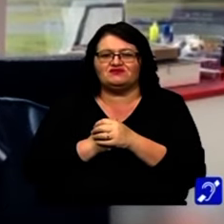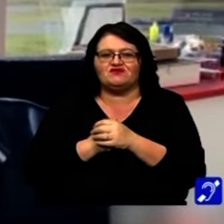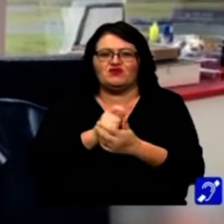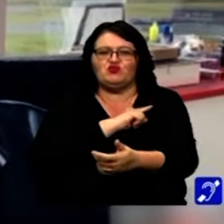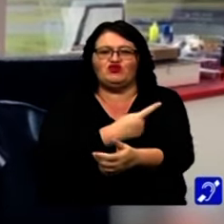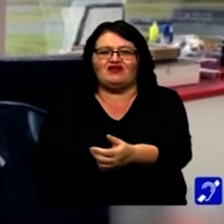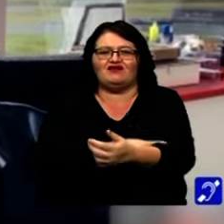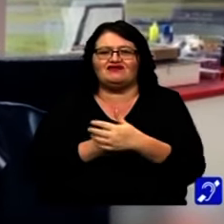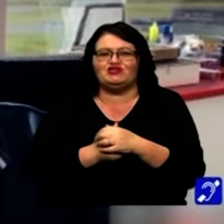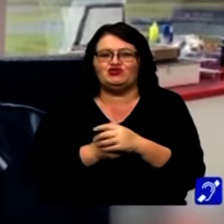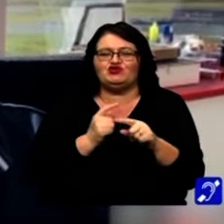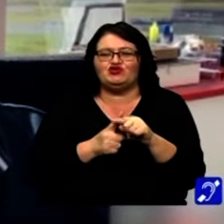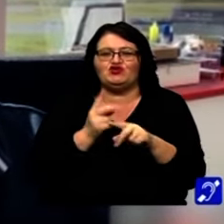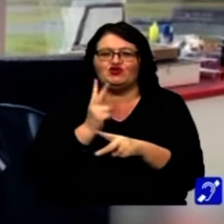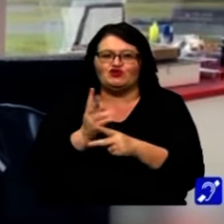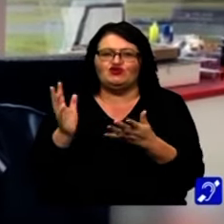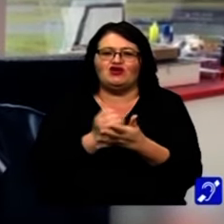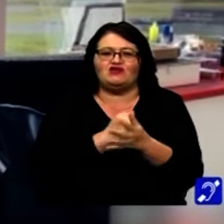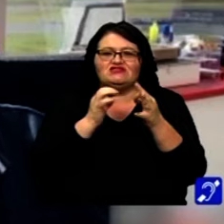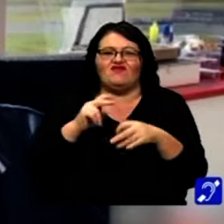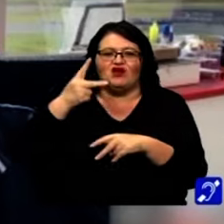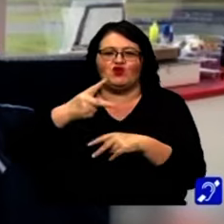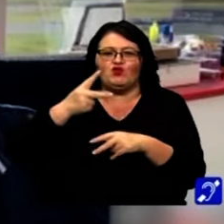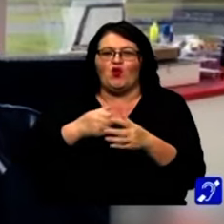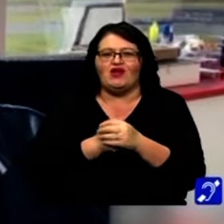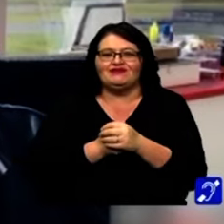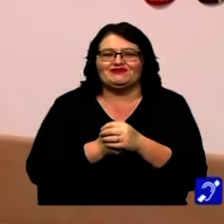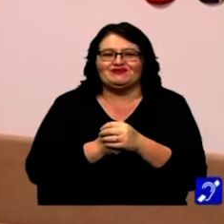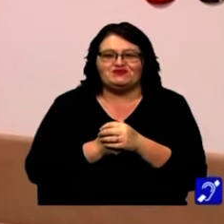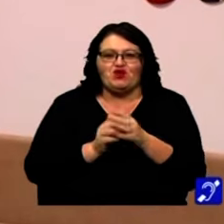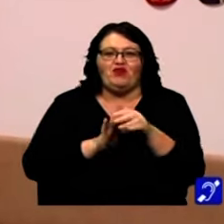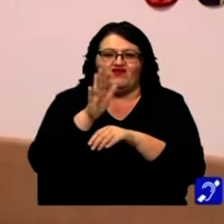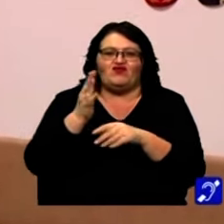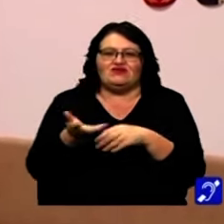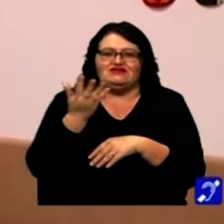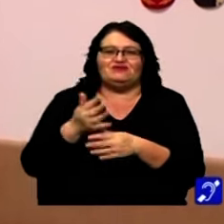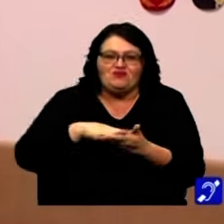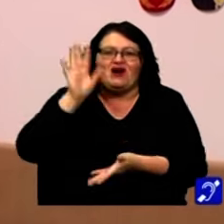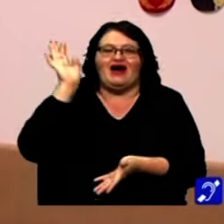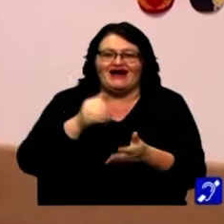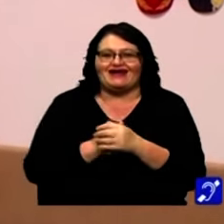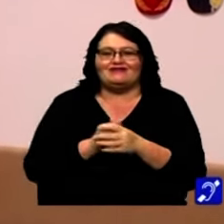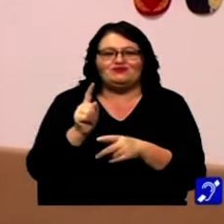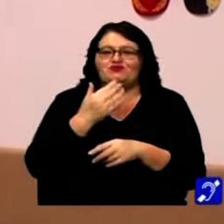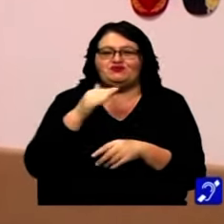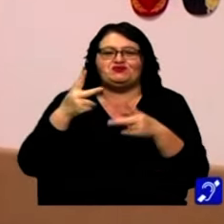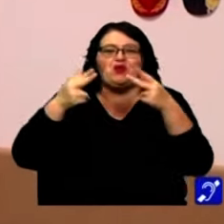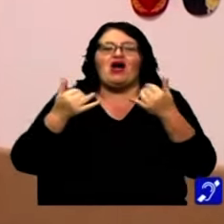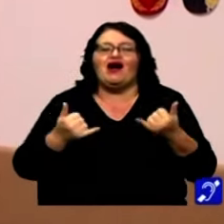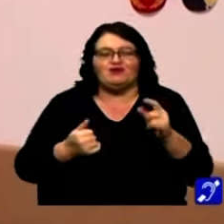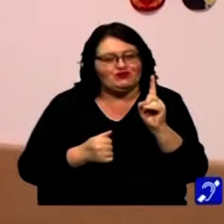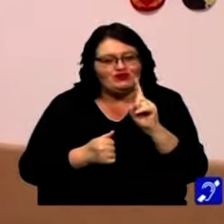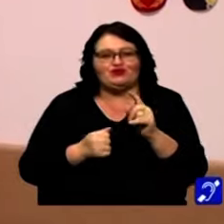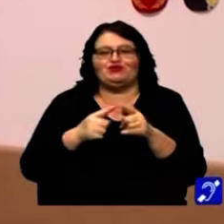puternici. Și totuși a reușit să obțină această performanță extraordinară. Mihai nu vrea să se oprească aici, pe lângă